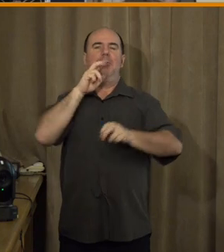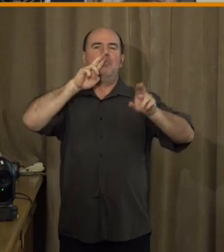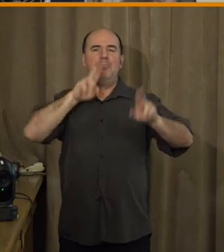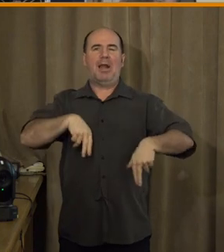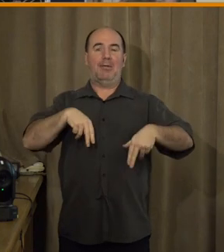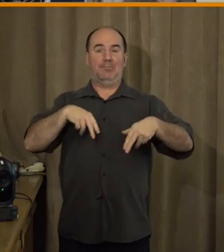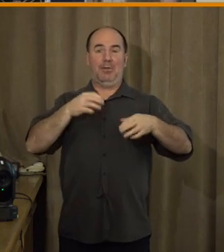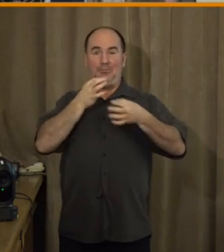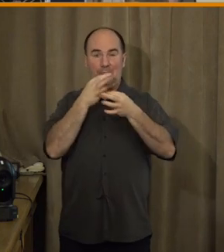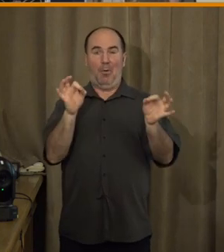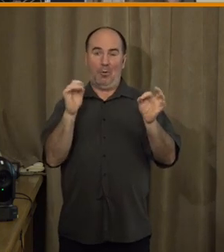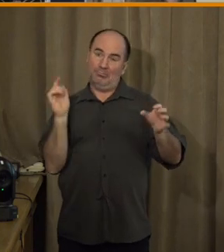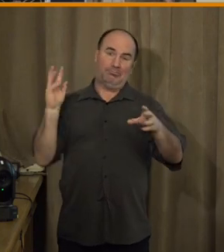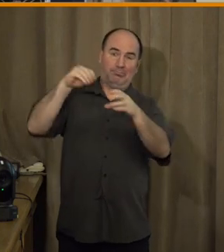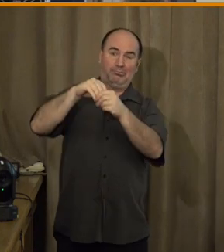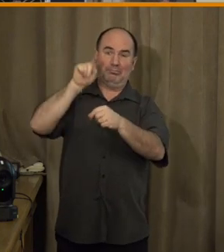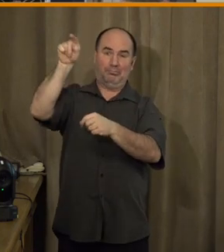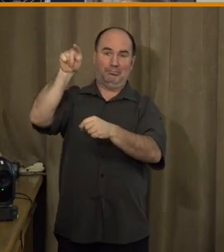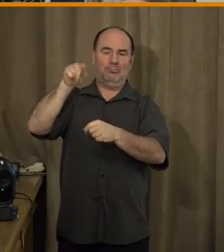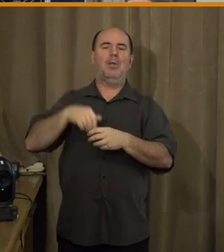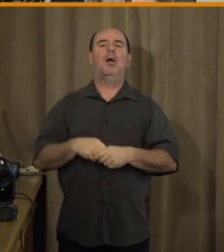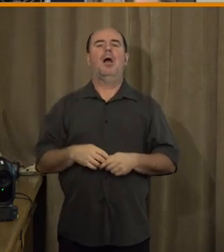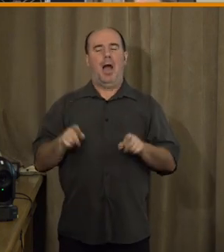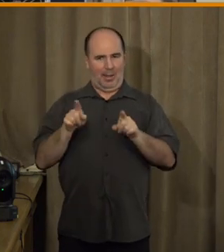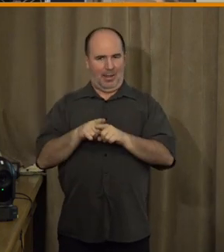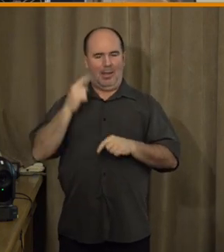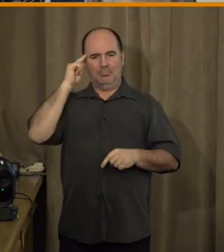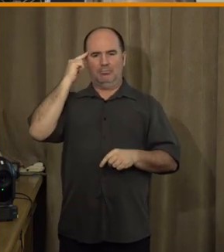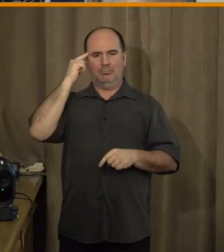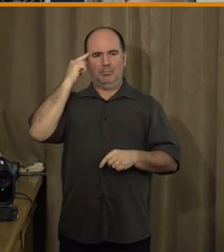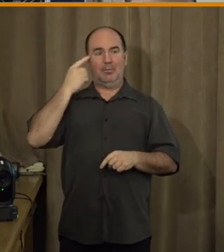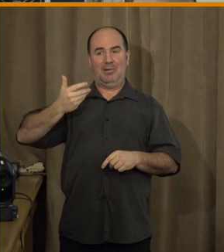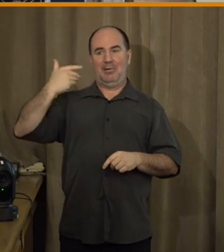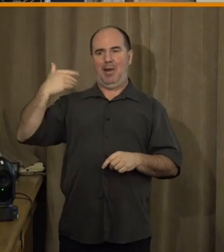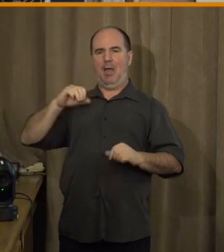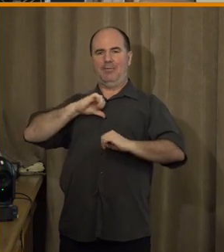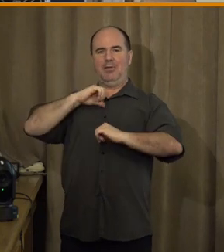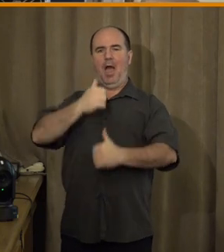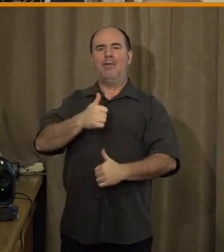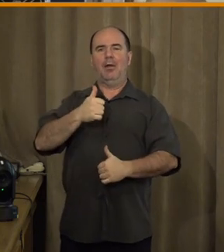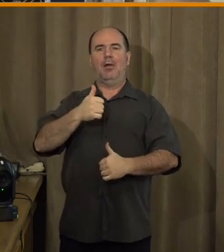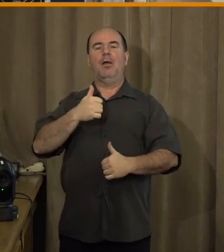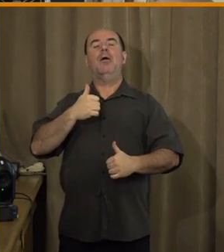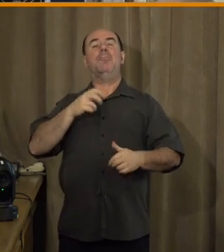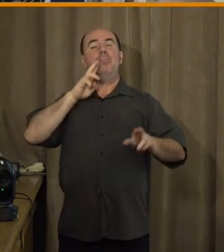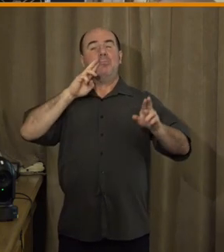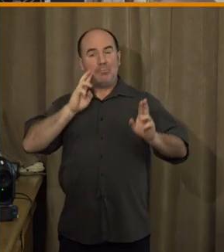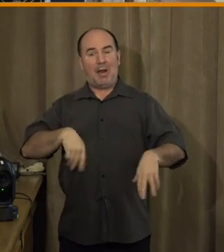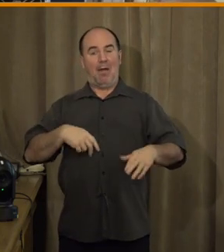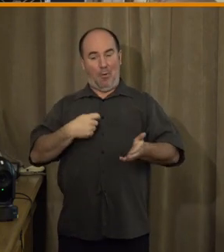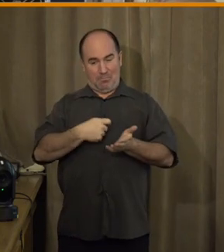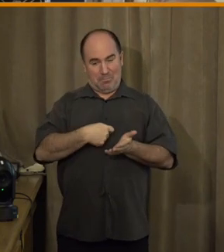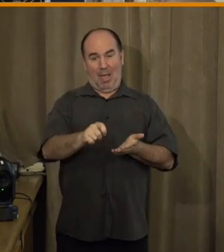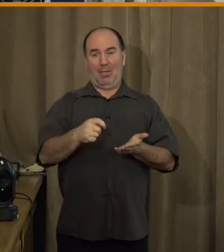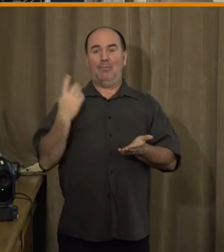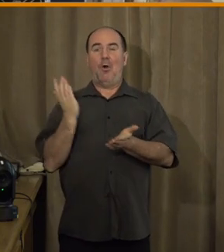pokud ano, jestli do toho vlastně zahrnujete i ten nedávný návrh jako práva platit hotovosti, tak jestli vlastně, jo, tak jestli v podstatě byste